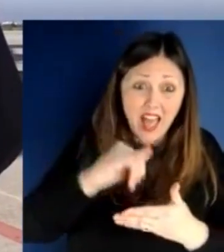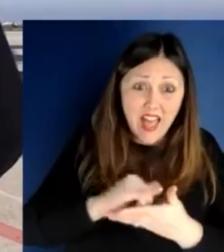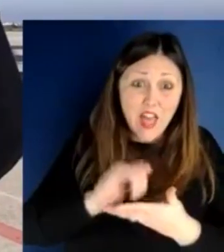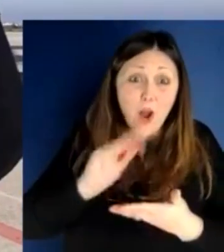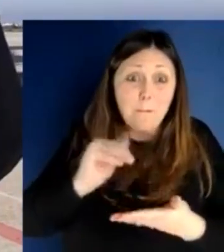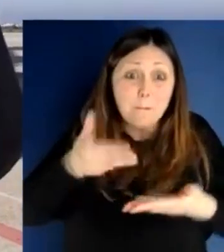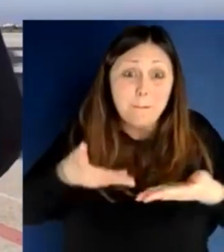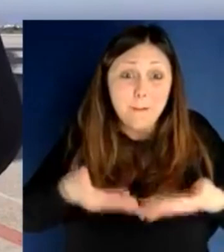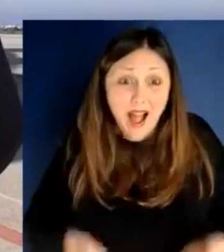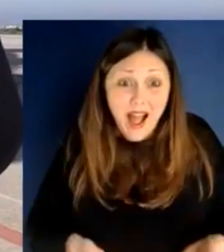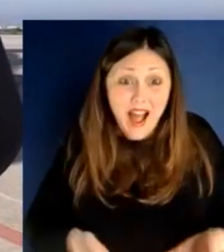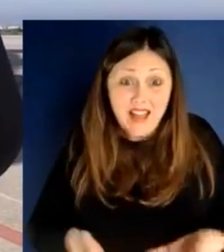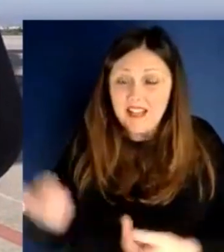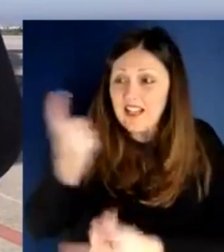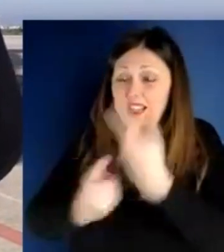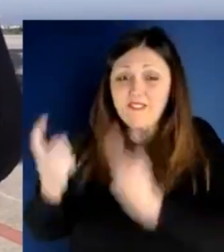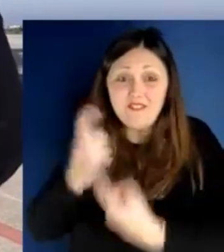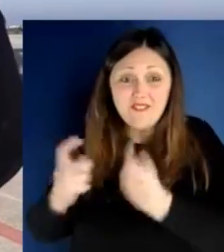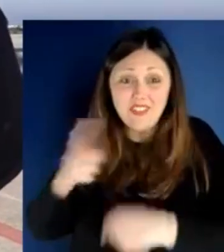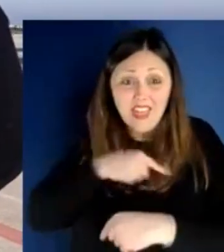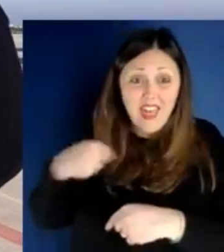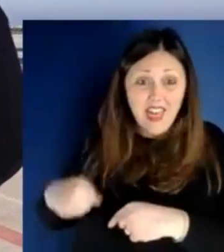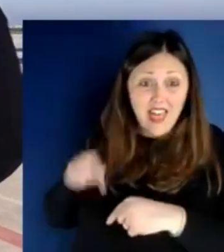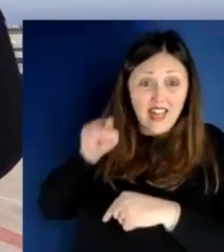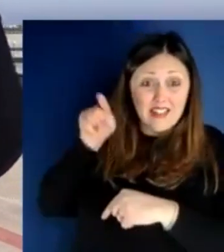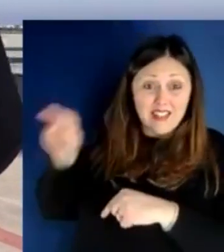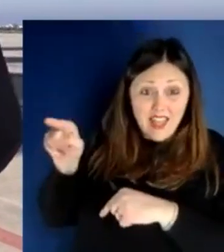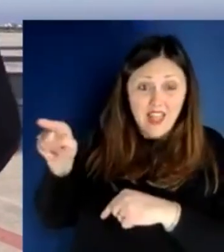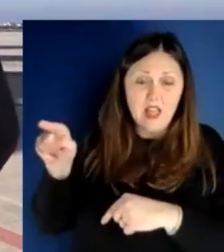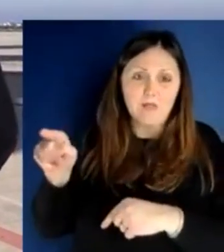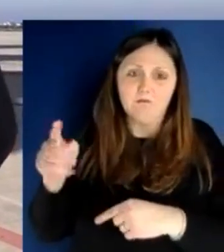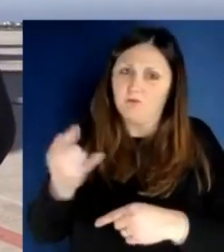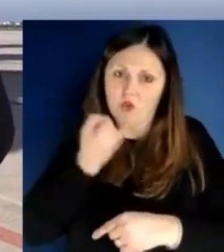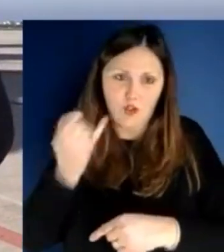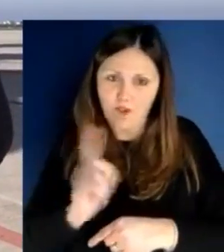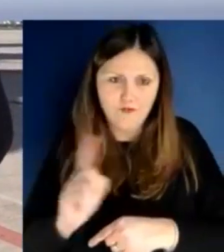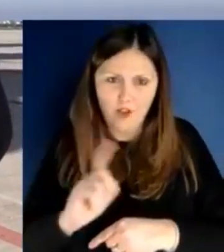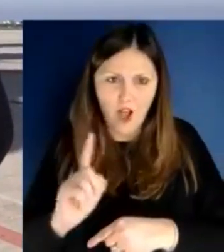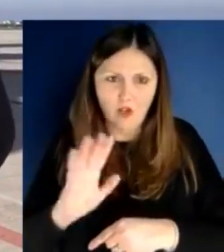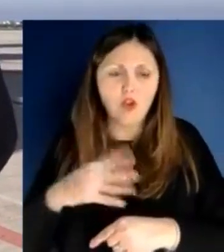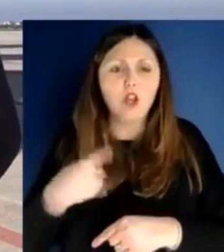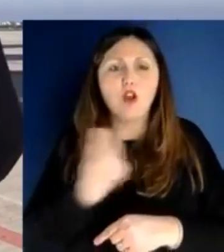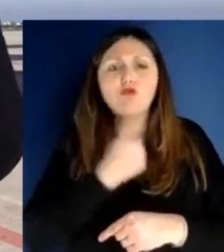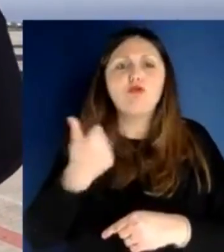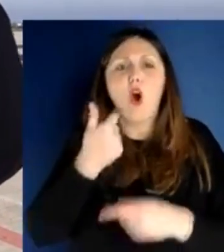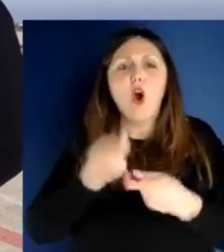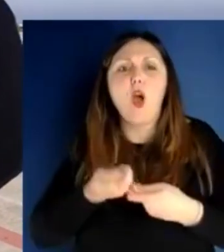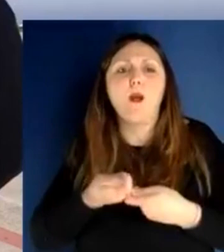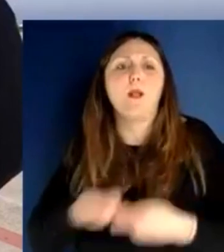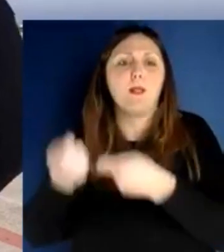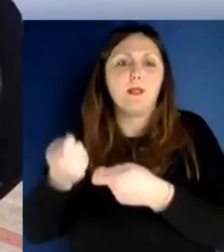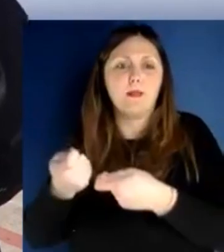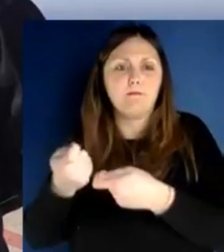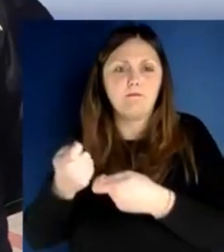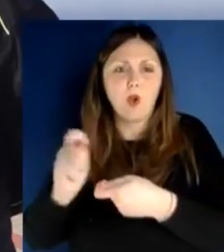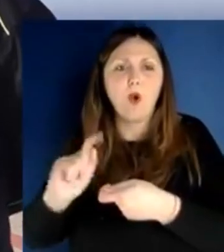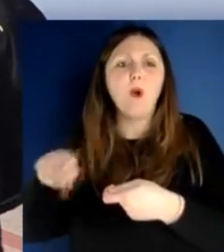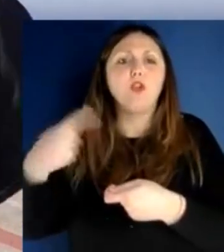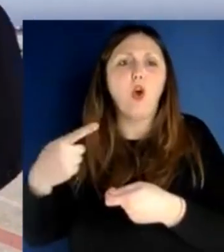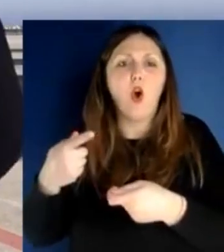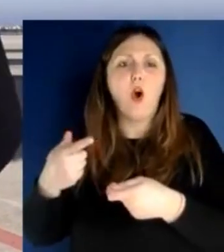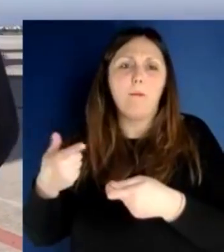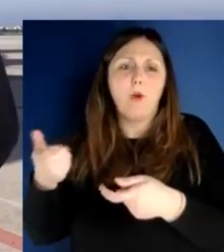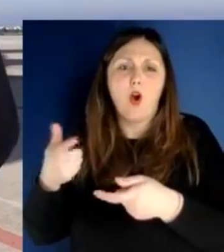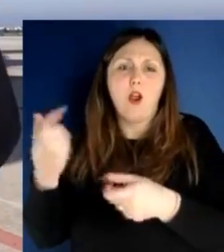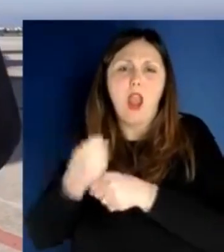'inti generale, ma poi tutto quello che c'è dietro, tutto questo lavoro enorme è stato fatto dalla regione Puglia, dalla protezione civile